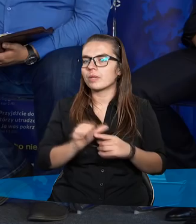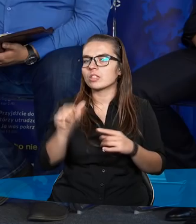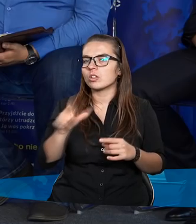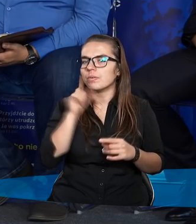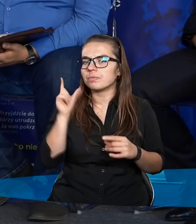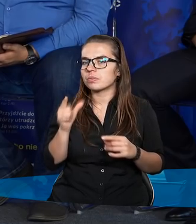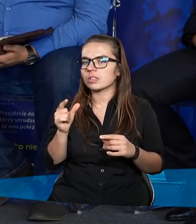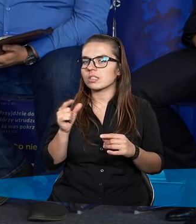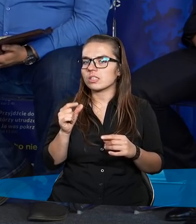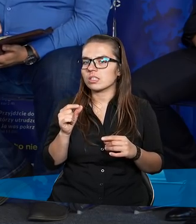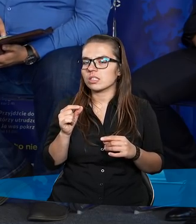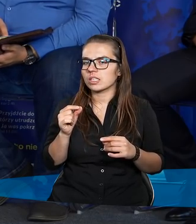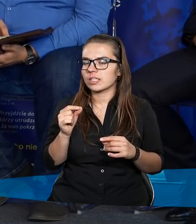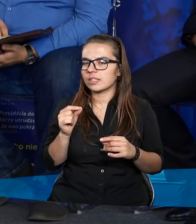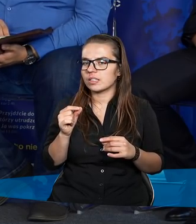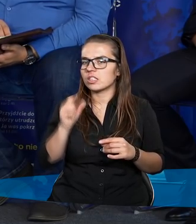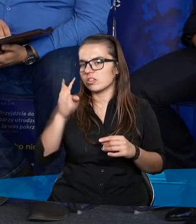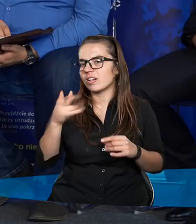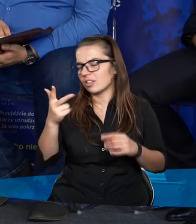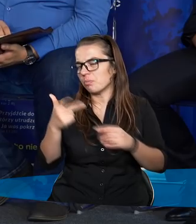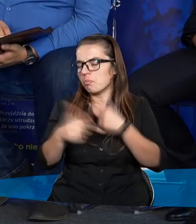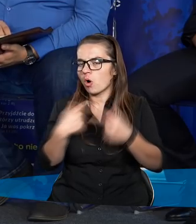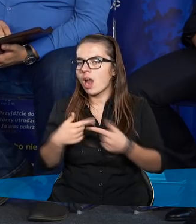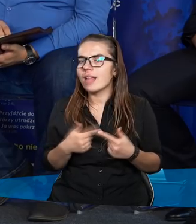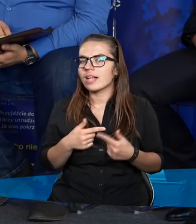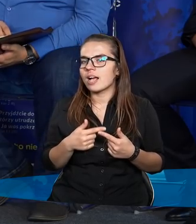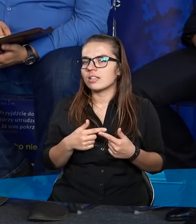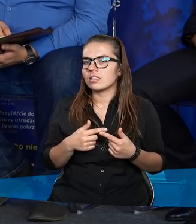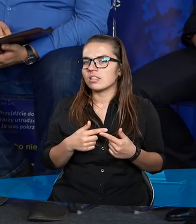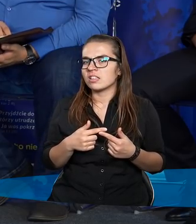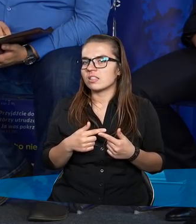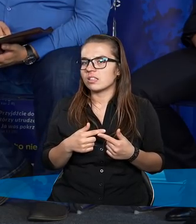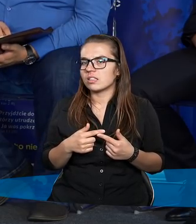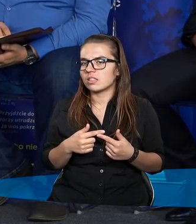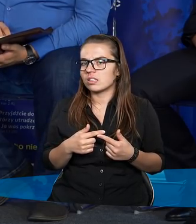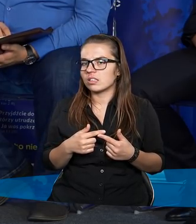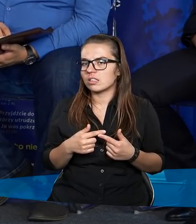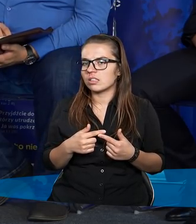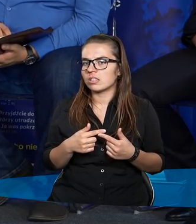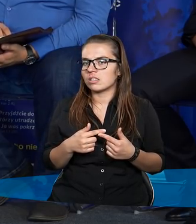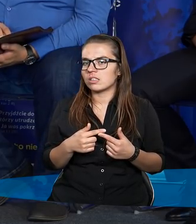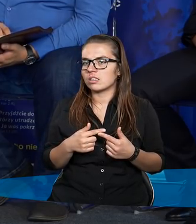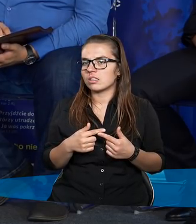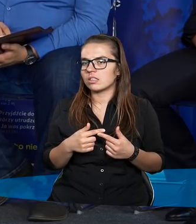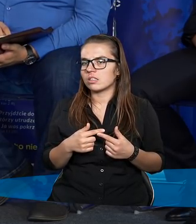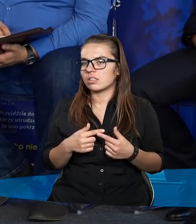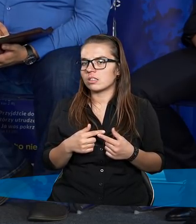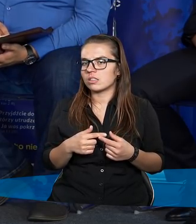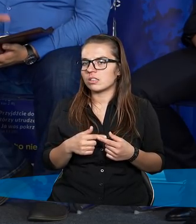i doświadczają przekleństwa do trzeciego i czwartego pokolenia. Raczej dotyczy to tych, którzy również w trzecim i czwartym pokoleniu nienawidzą Boga.